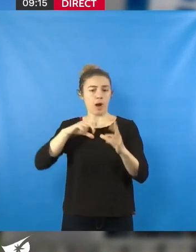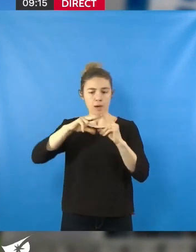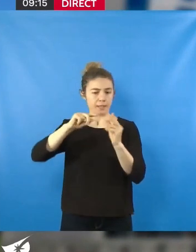dossier. Merci. Merci.